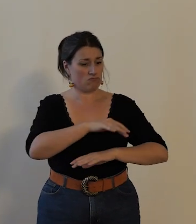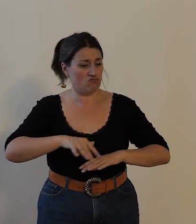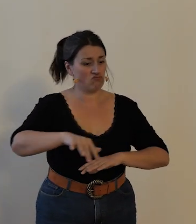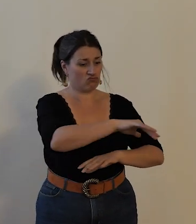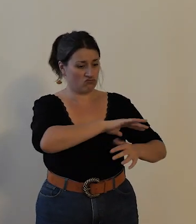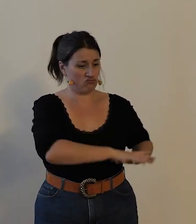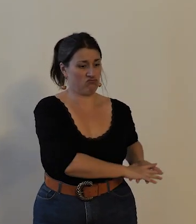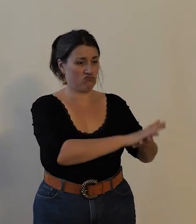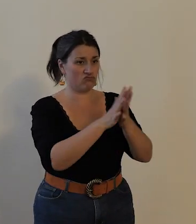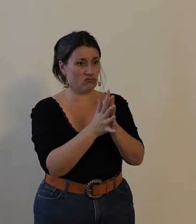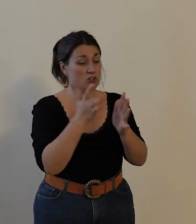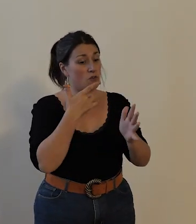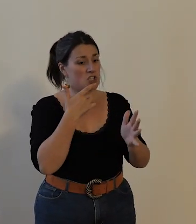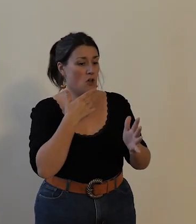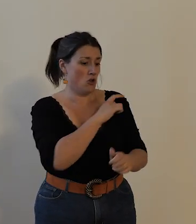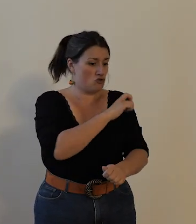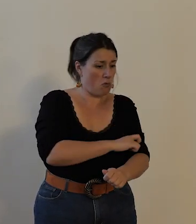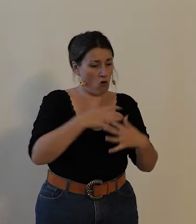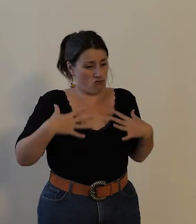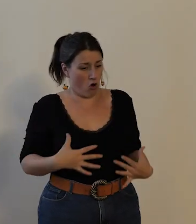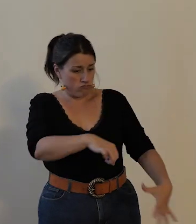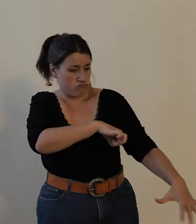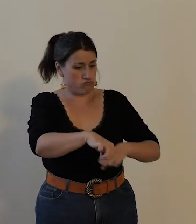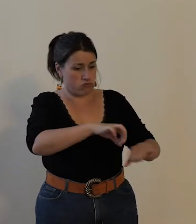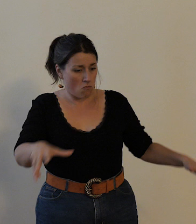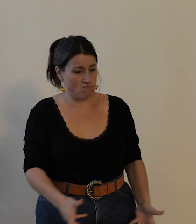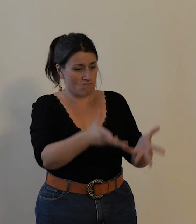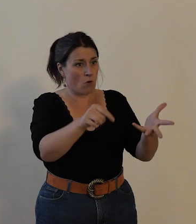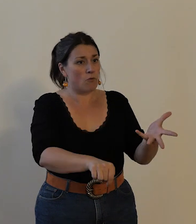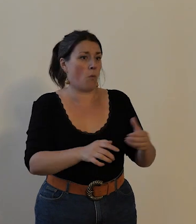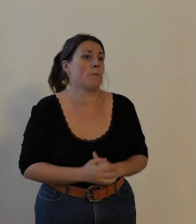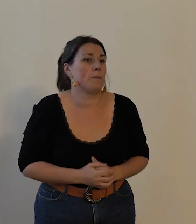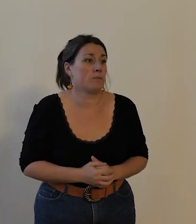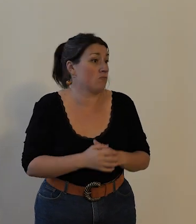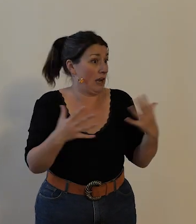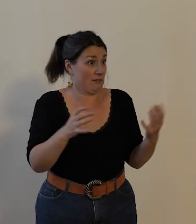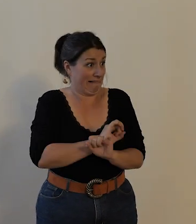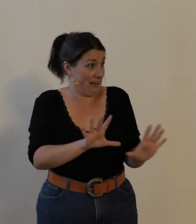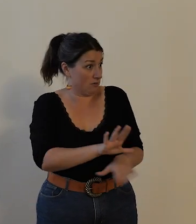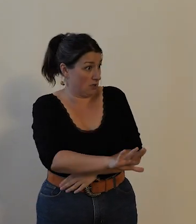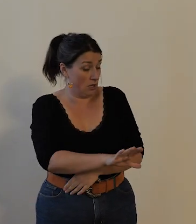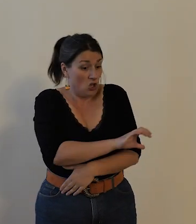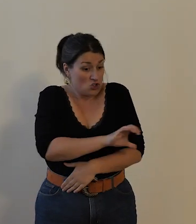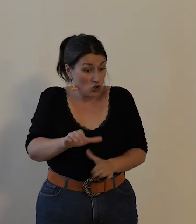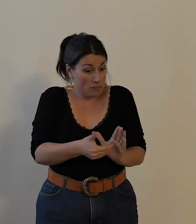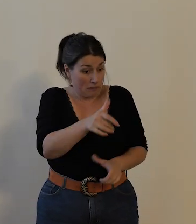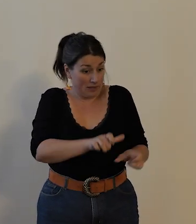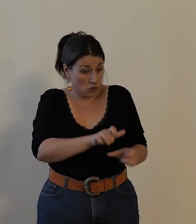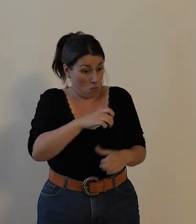développement des exercices physiques c'est clairement affiché 100 000 membres en France